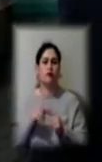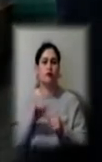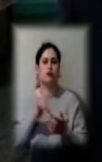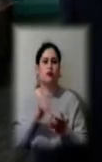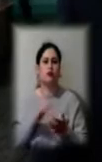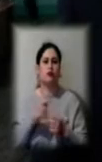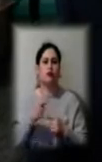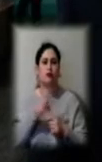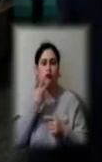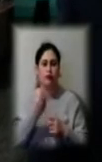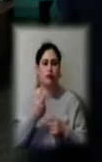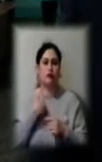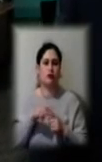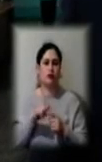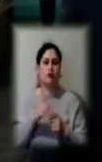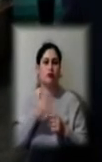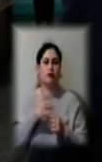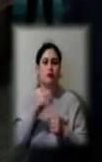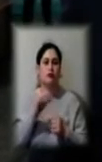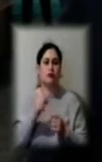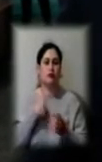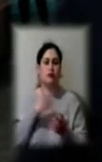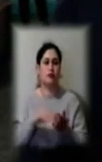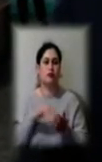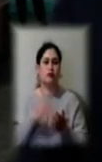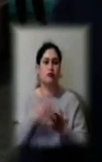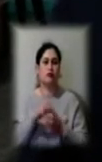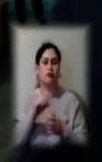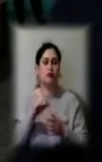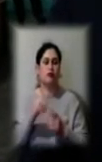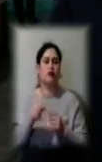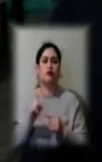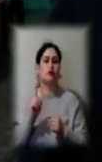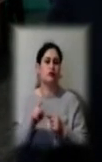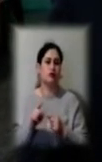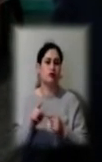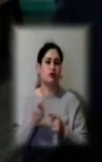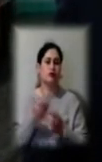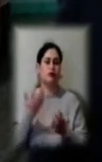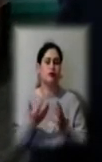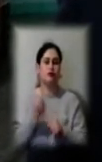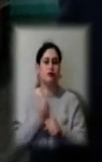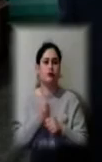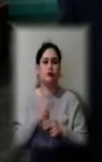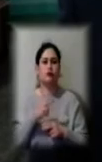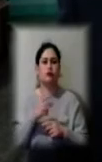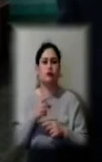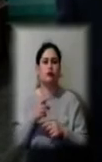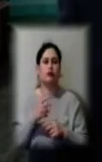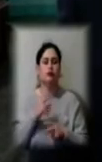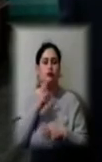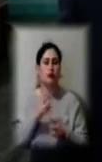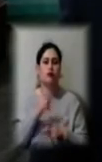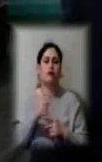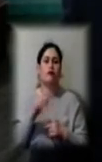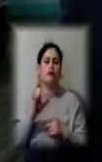мене, на нас є надпис. З метою того, щоб, якщо робиться зауваження відвідувачів, що вони розуміли, що